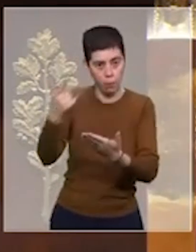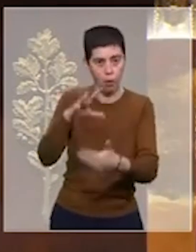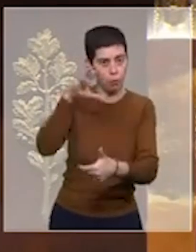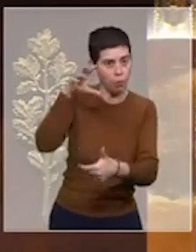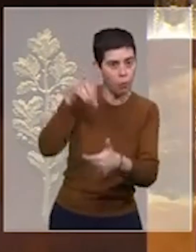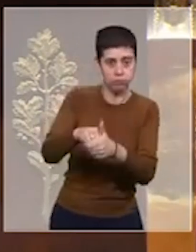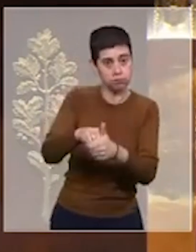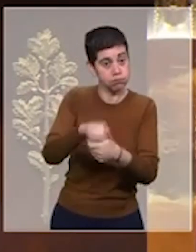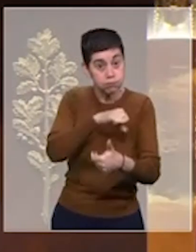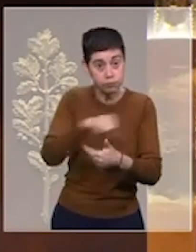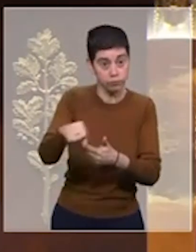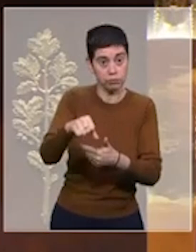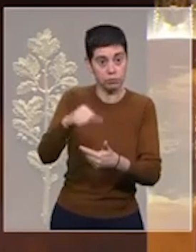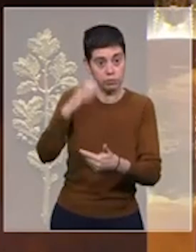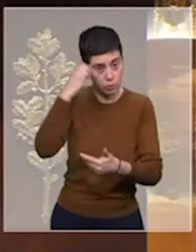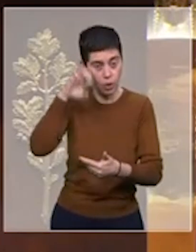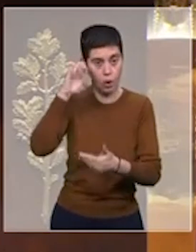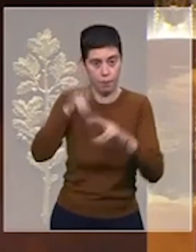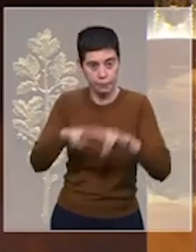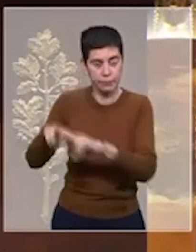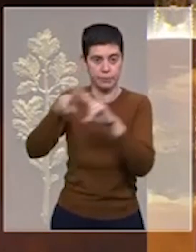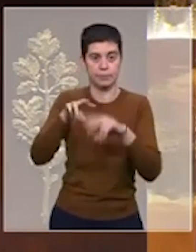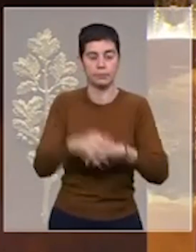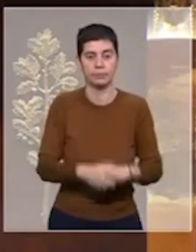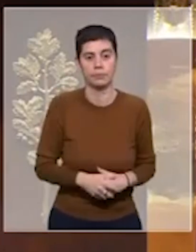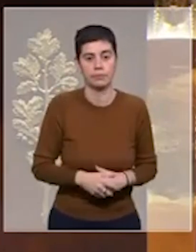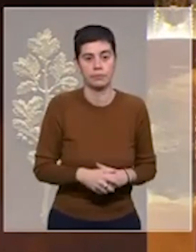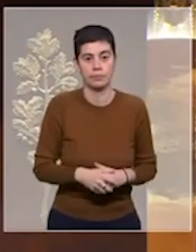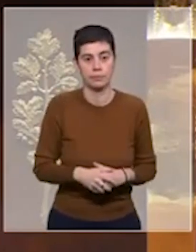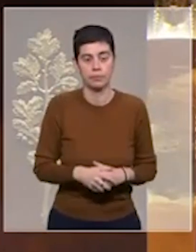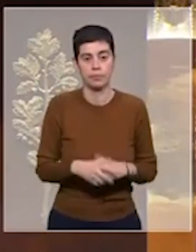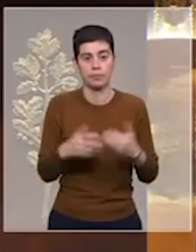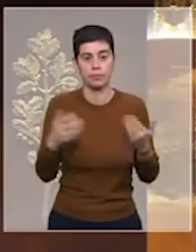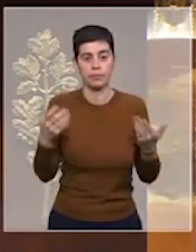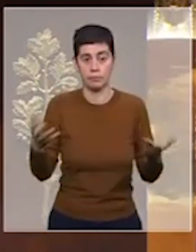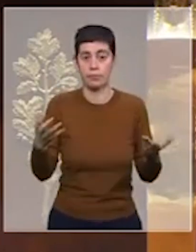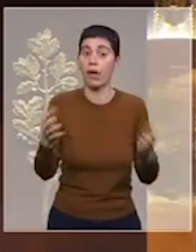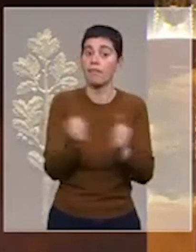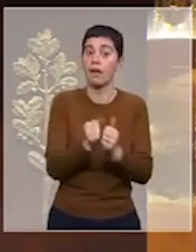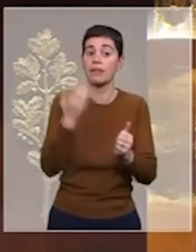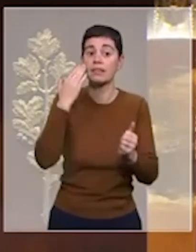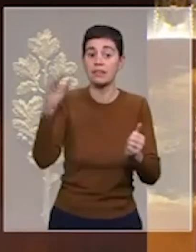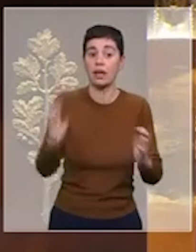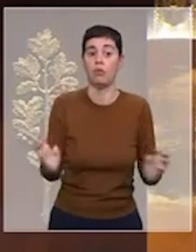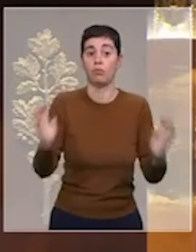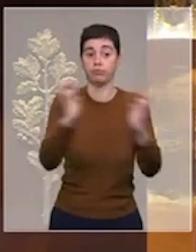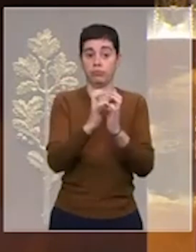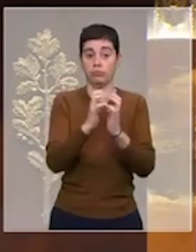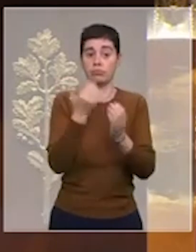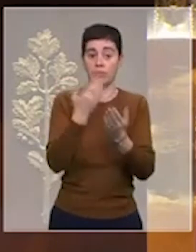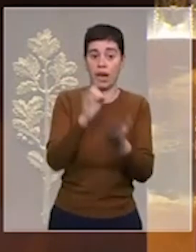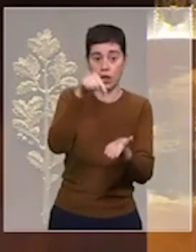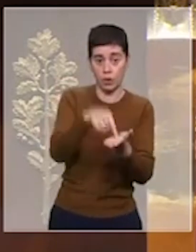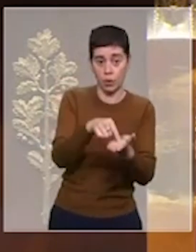adhésion accélérée dans le contexte du sommet de l'Alliance qui aura lieu à Vilnius le